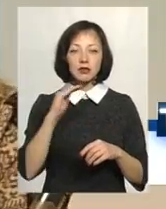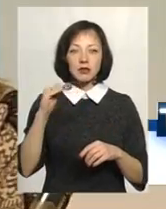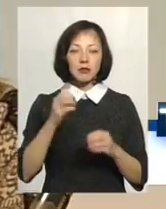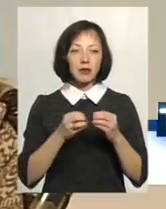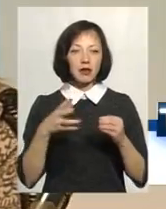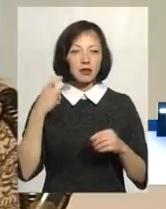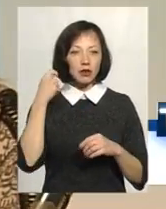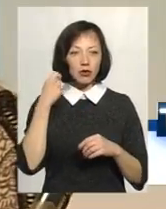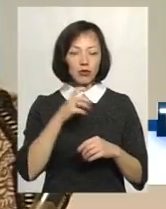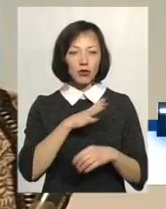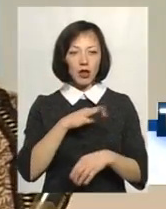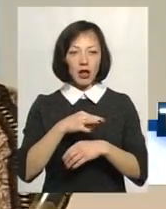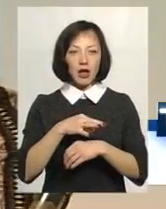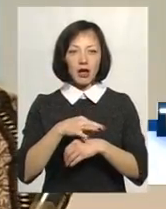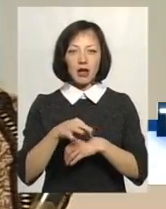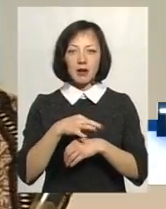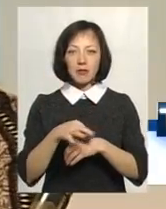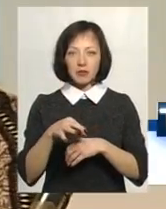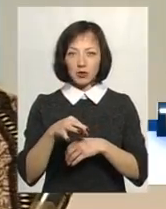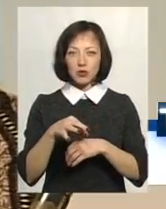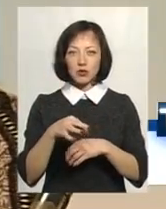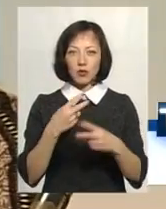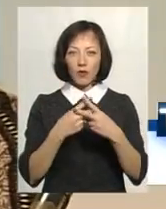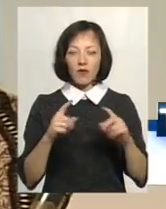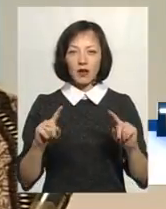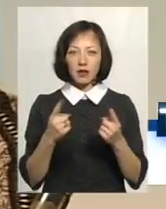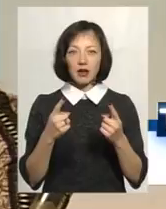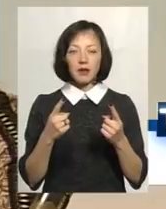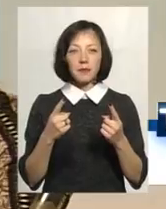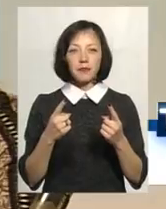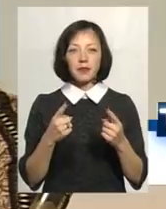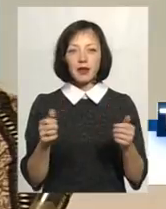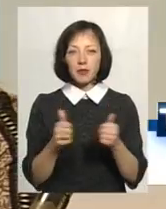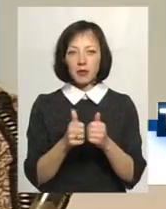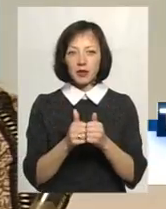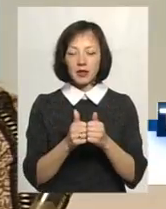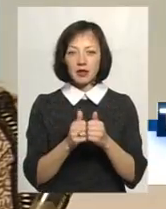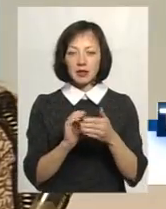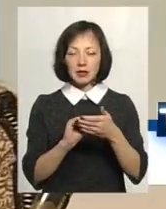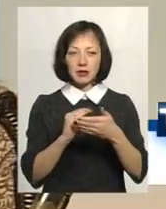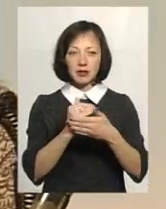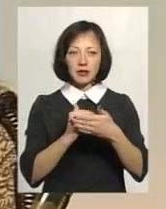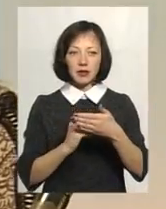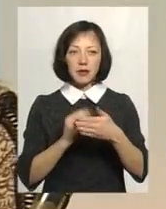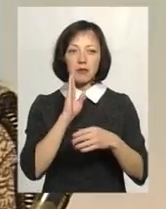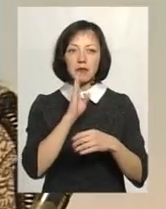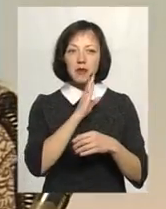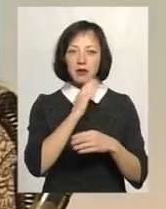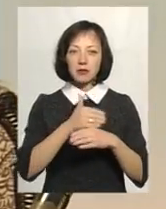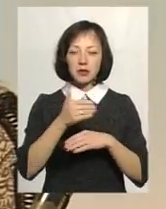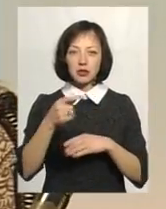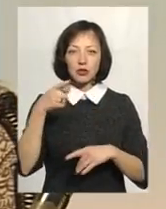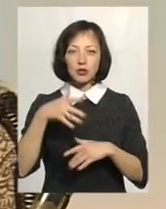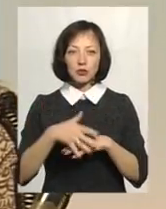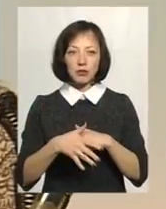15 років, вона була репресована саме в такому віці. І поряд одразу з нею нижче було зазначено її мати, як ми вже пізніше